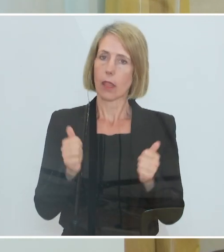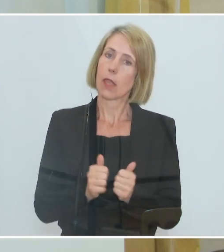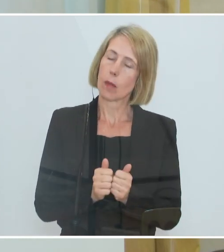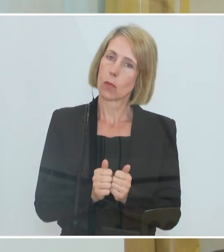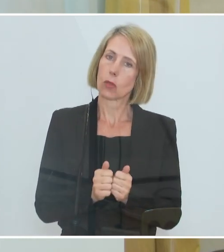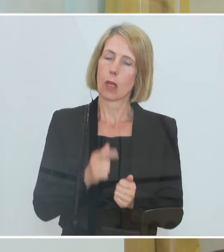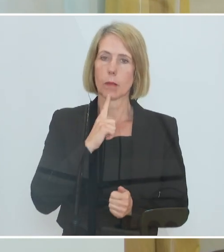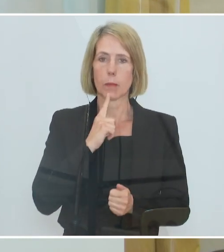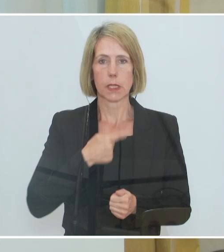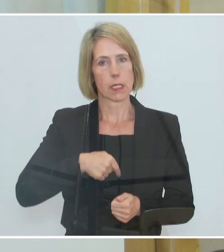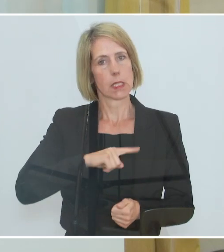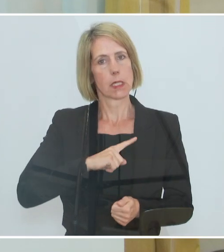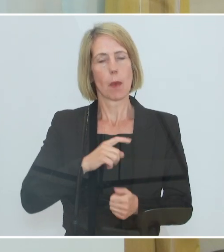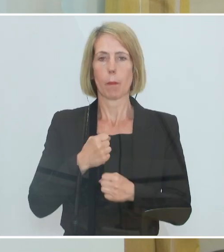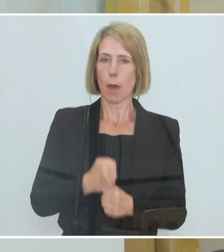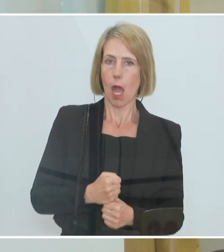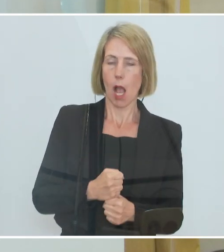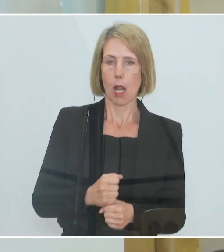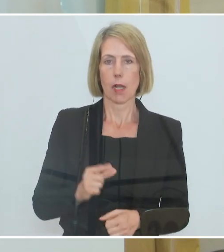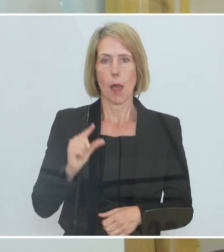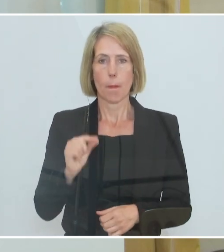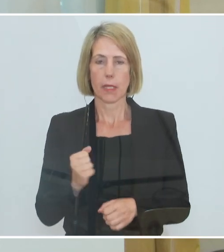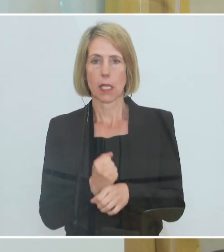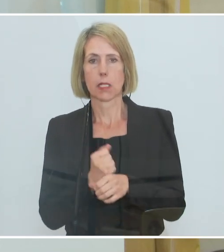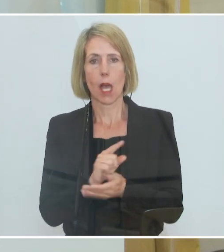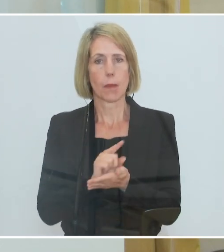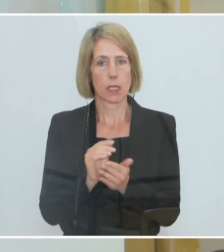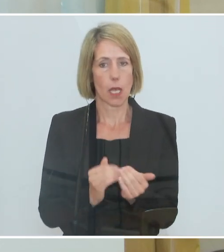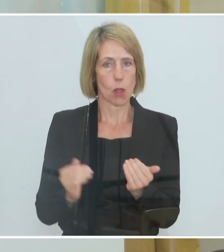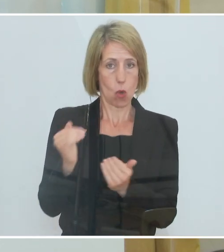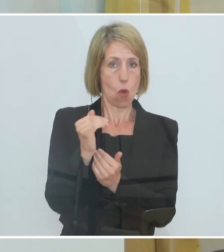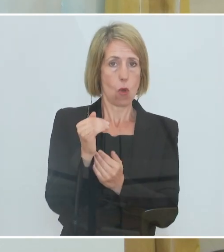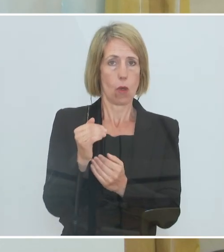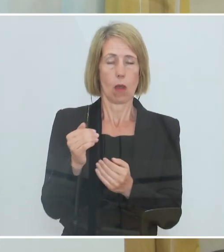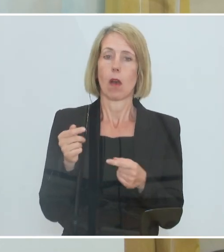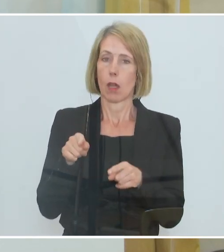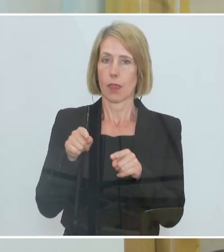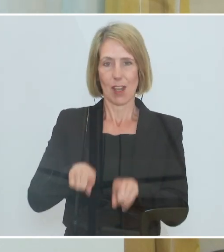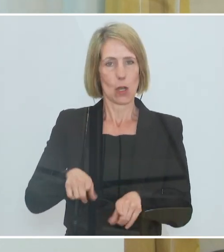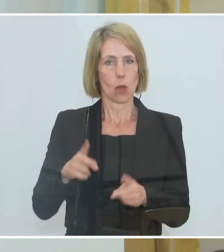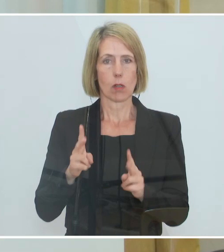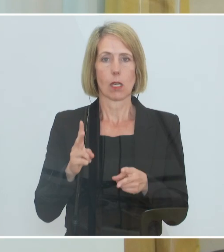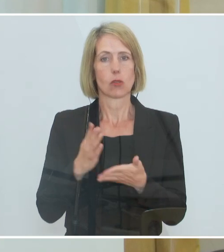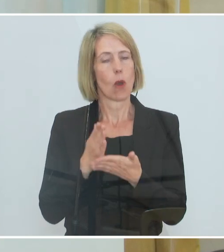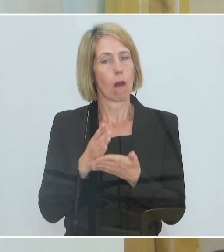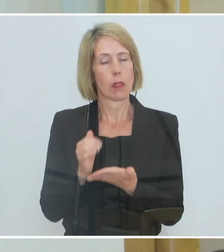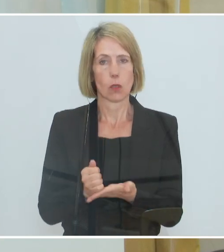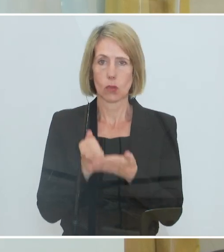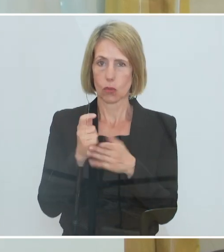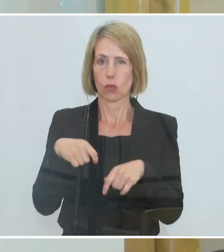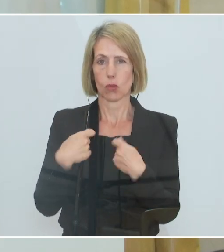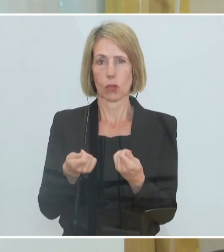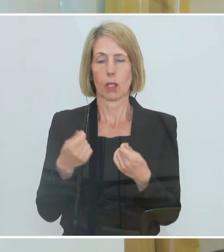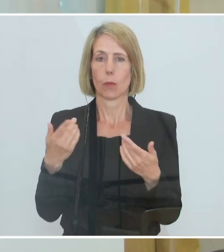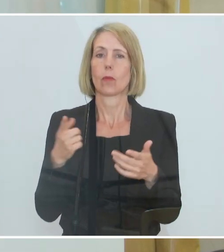ein bisschen Selbstbehalt dabei hat, wo man hohe Mindestarbeitszeit hat, um sozusagen auch hier entsprechende Unterstützungen geben zu